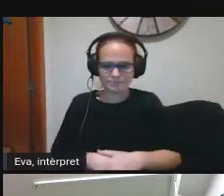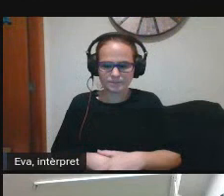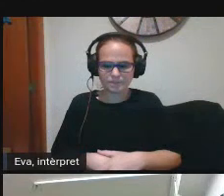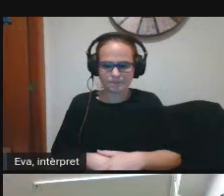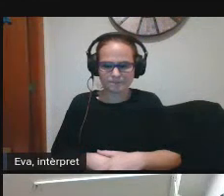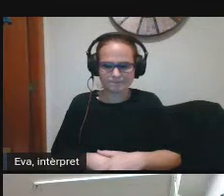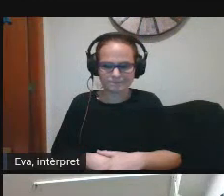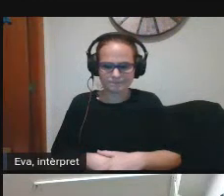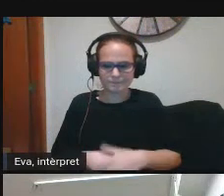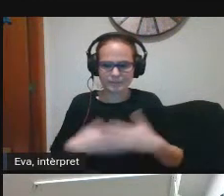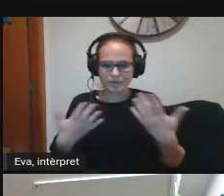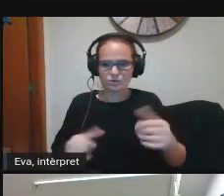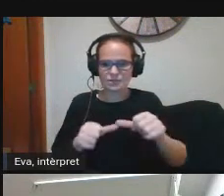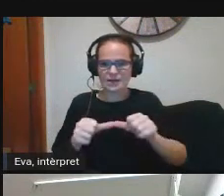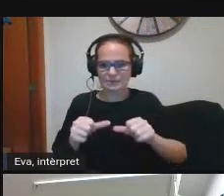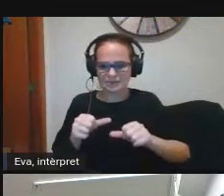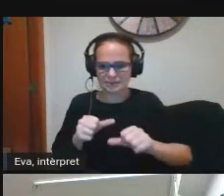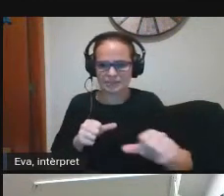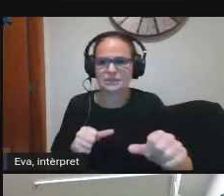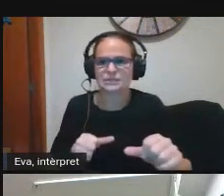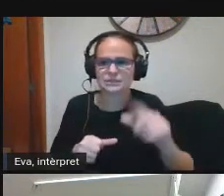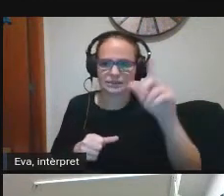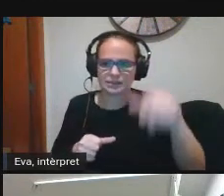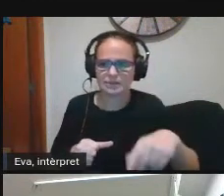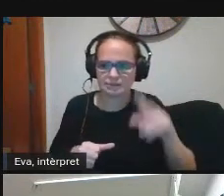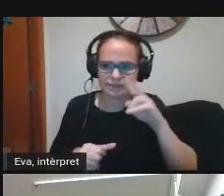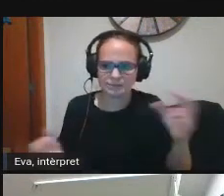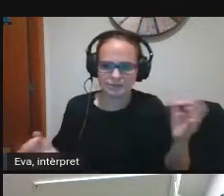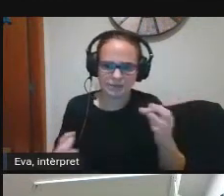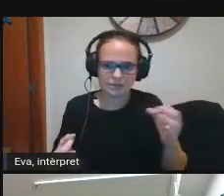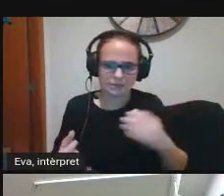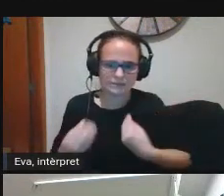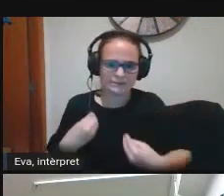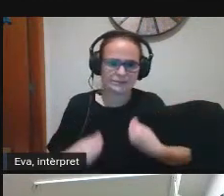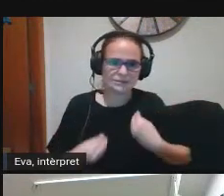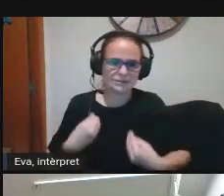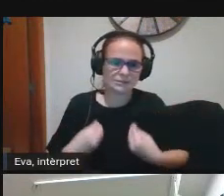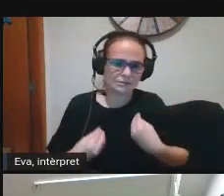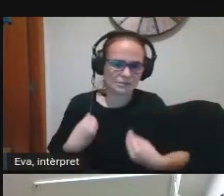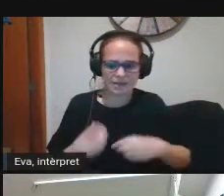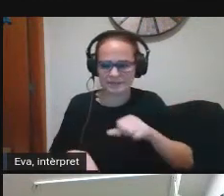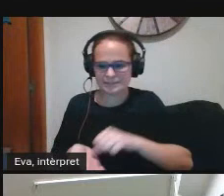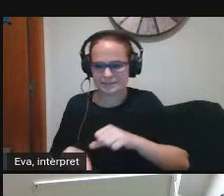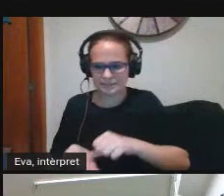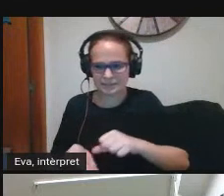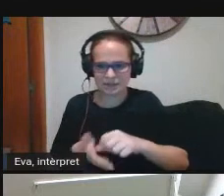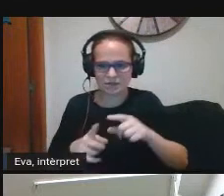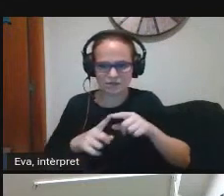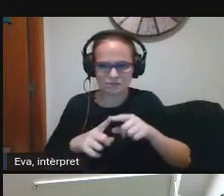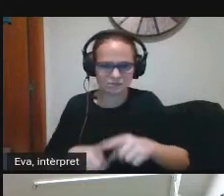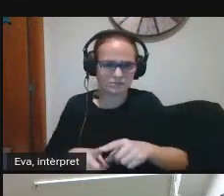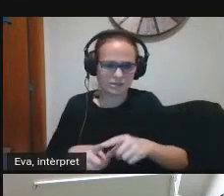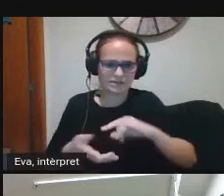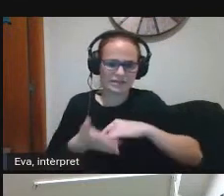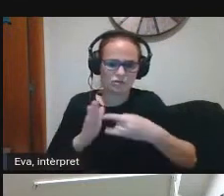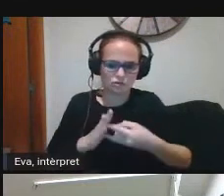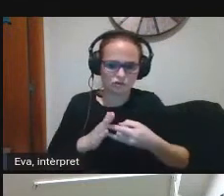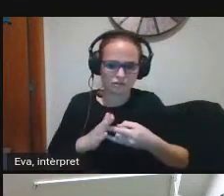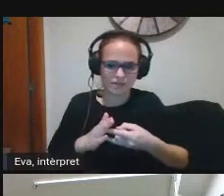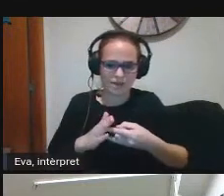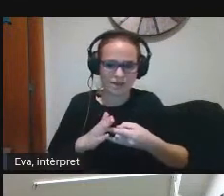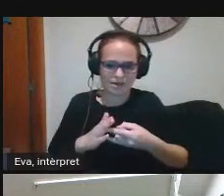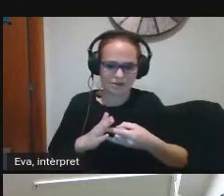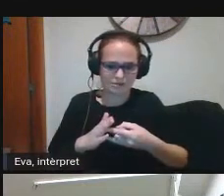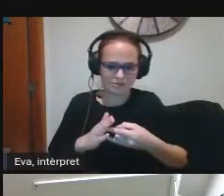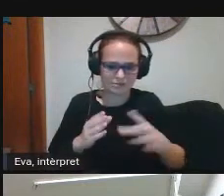a partir d'aquí també ens trobem amb que la inquietud del centre per implementar la tecnologia és